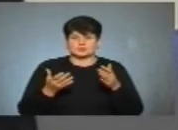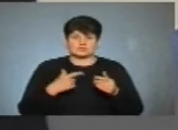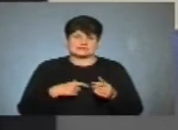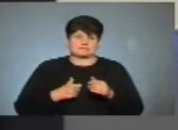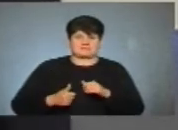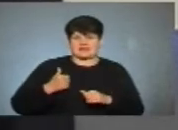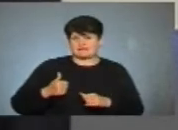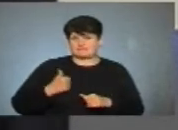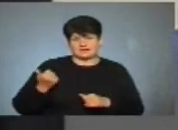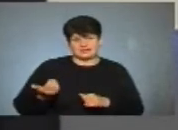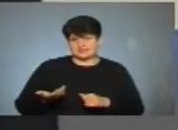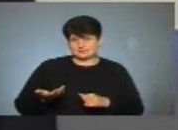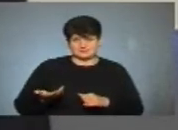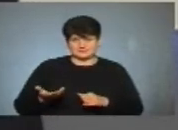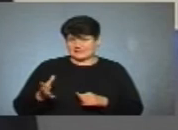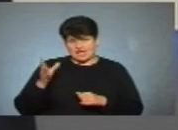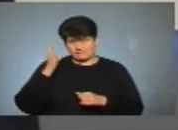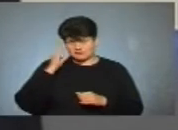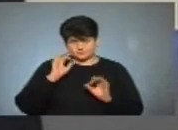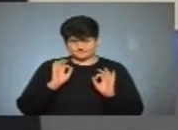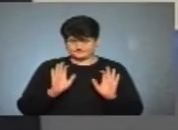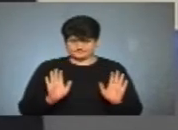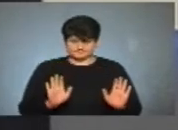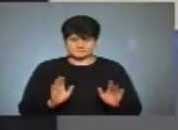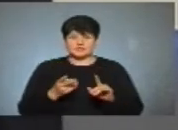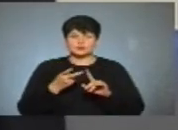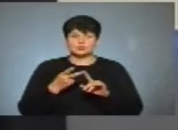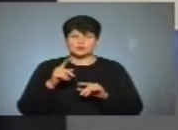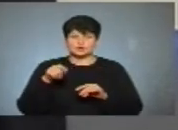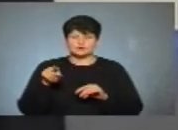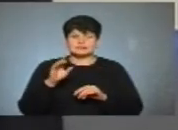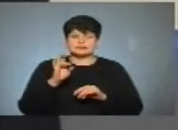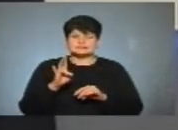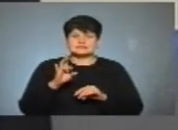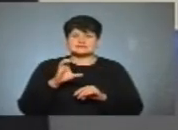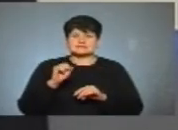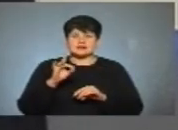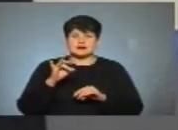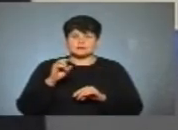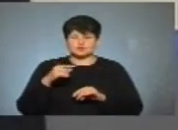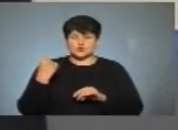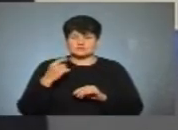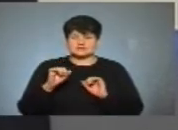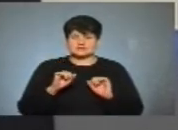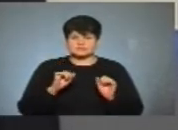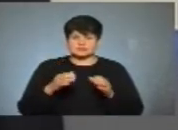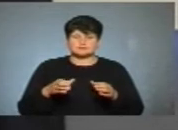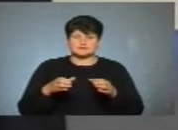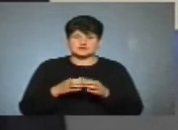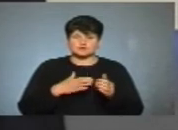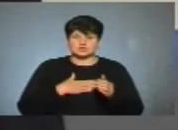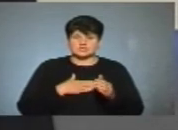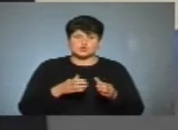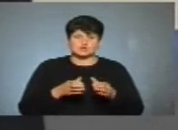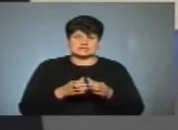хвалити не вважаю за доцільне. Другий номер Назар Сарабун, обласний керівник партійного нашого